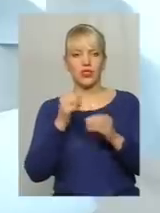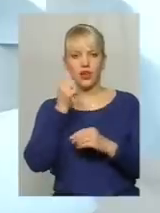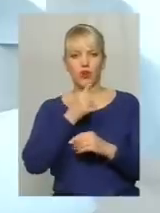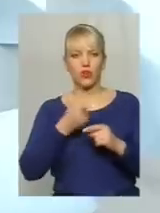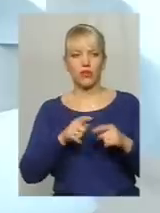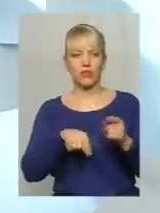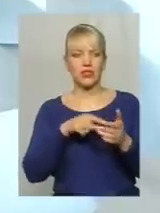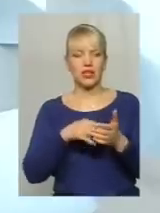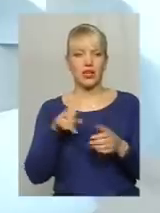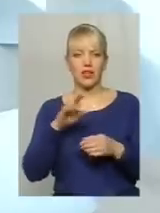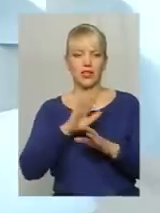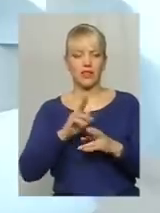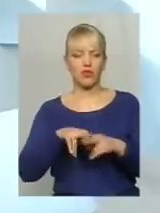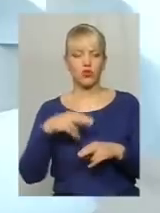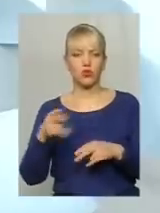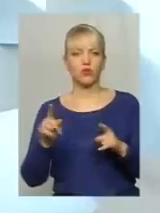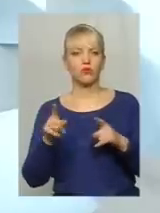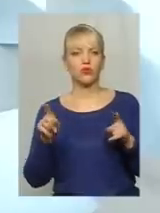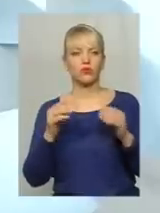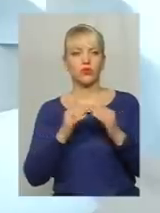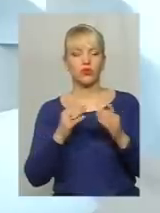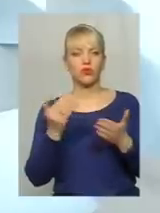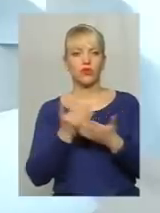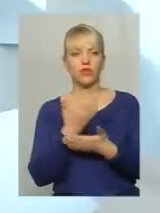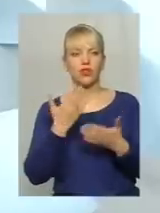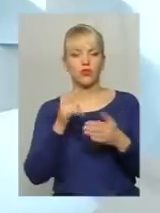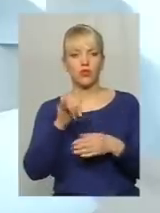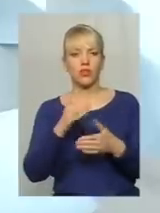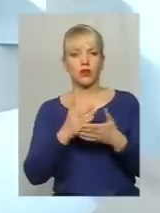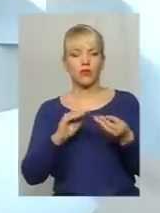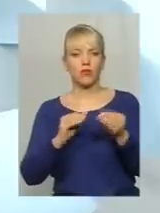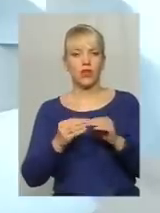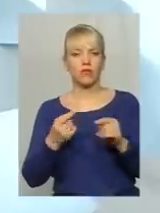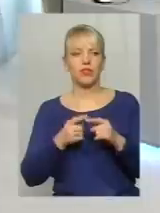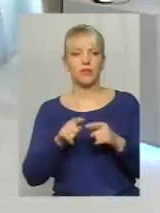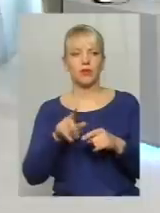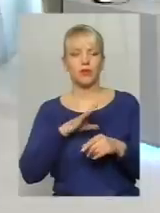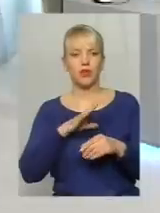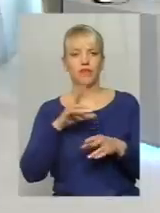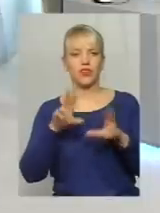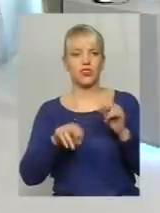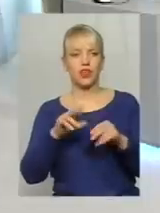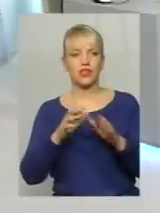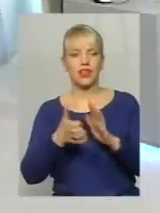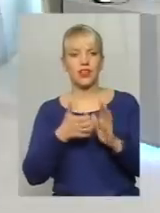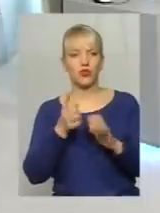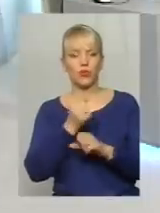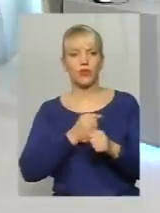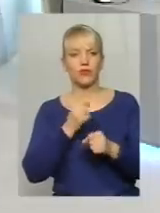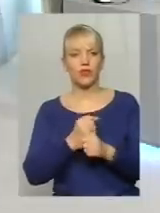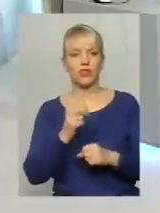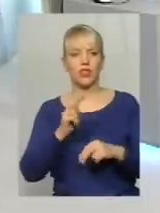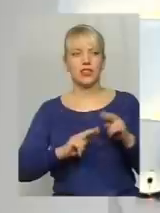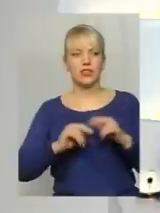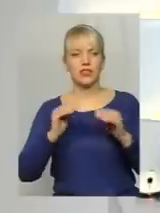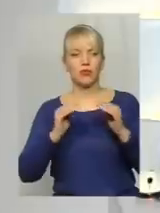міська рада не відшкодовує, тому що будинок новий, і якщо з ним якісь є проблеми, то швидше за все було якесь недопрацювання забудовника.